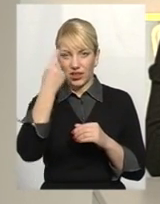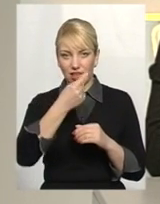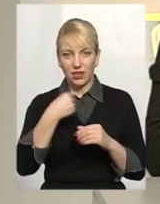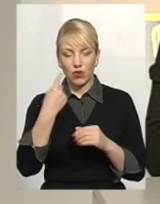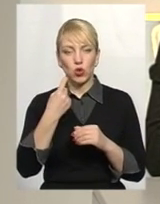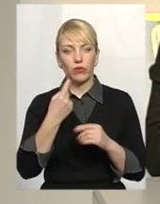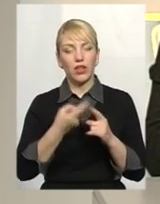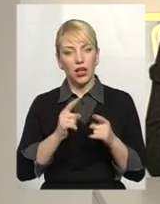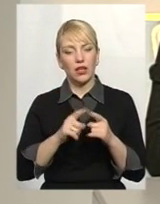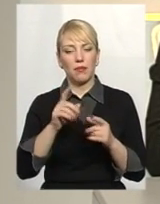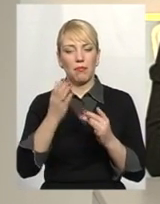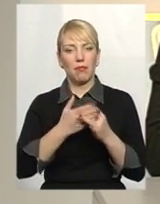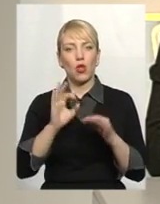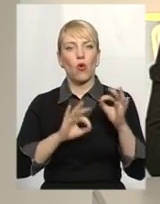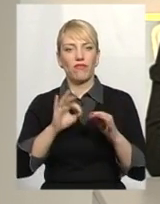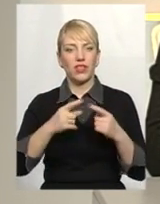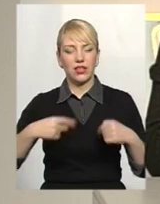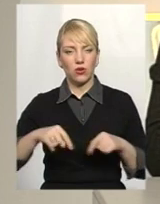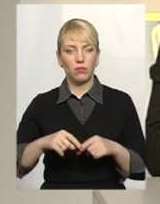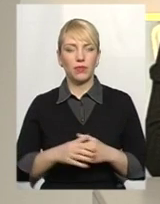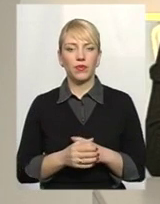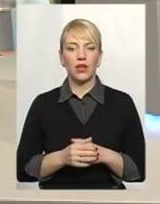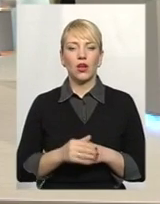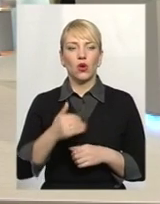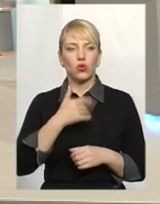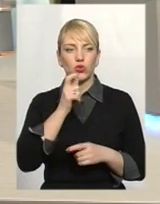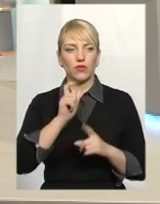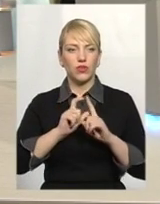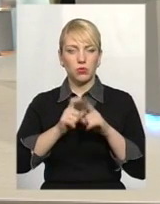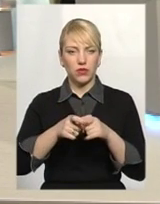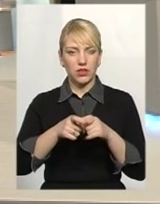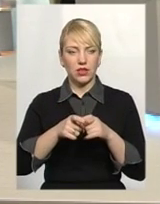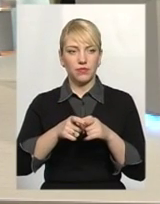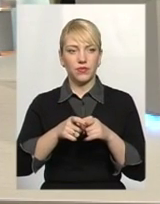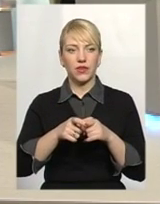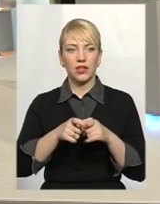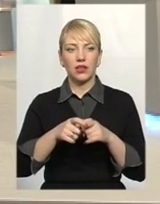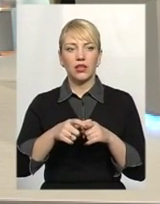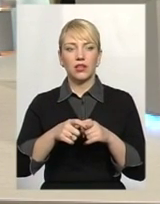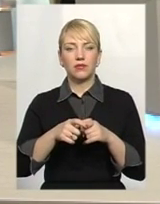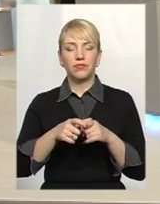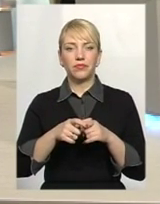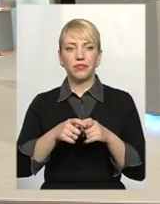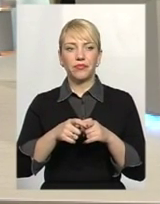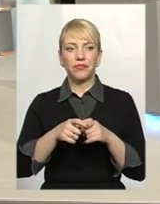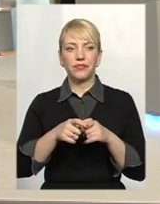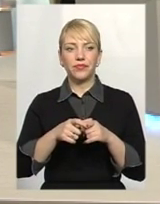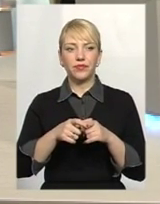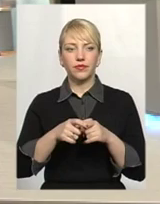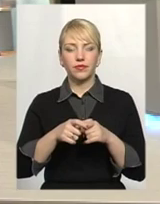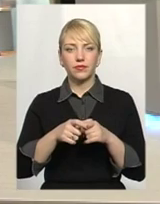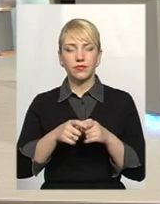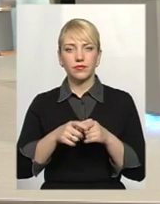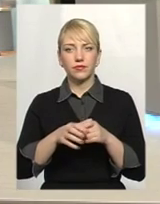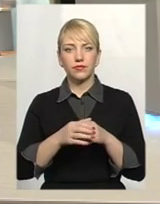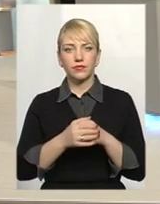і саме пільговикам? Хочу відповісти на це запитання в такому, як би кажуть, ракурсі, що ПАД «Хмельний